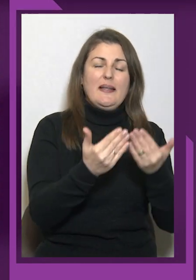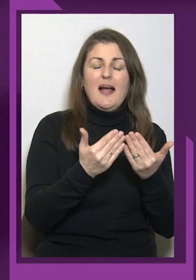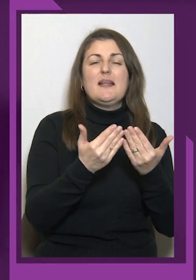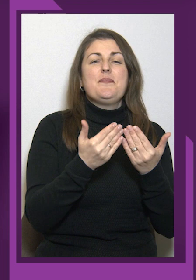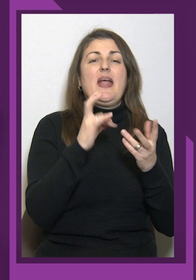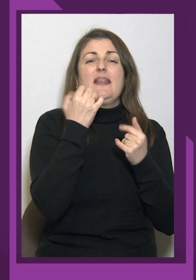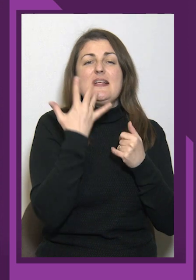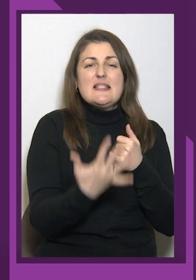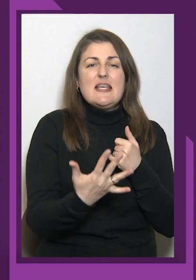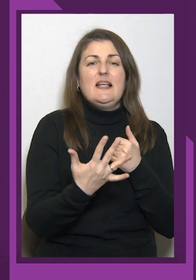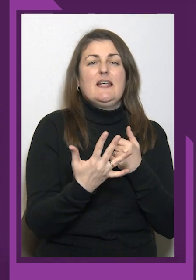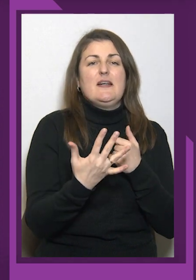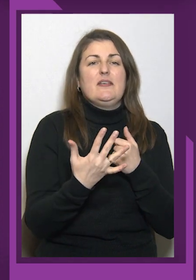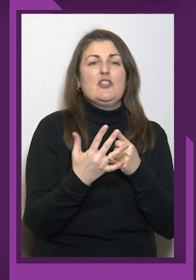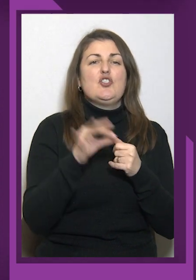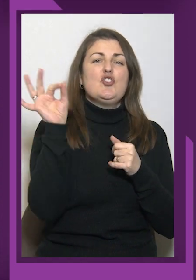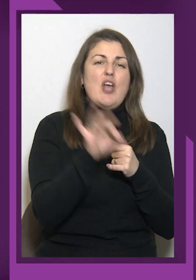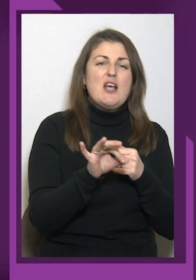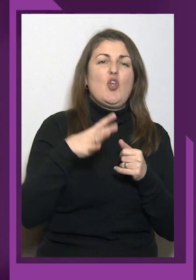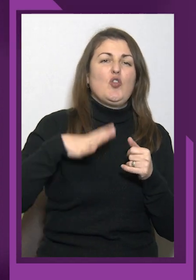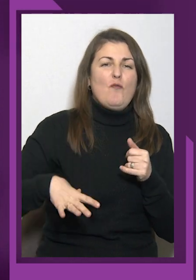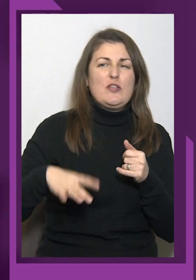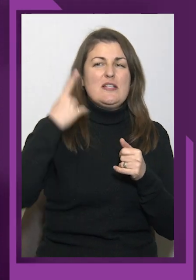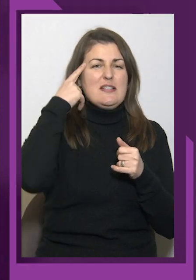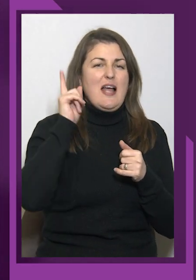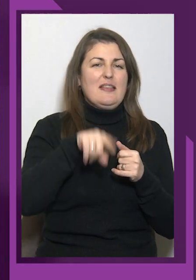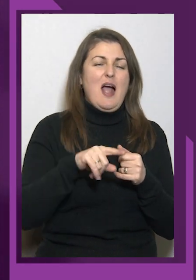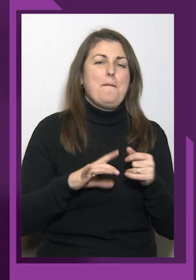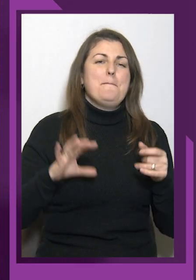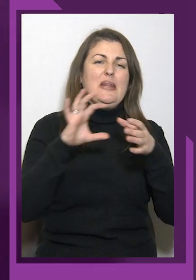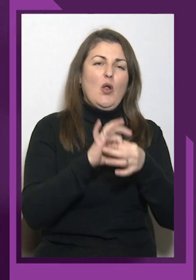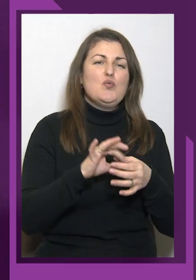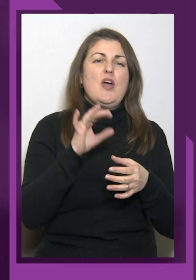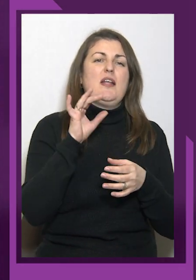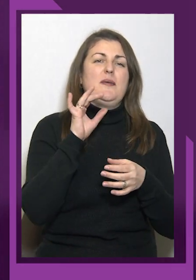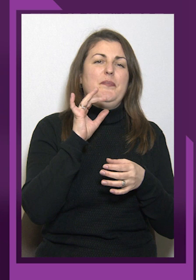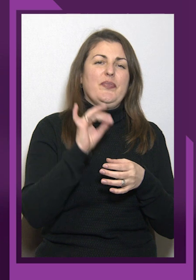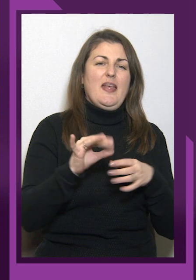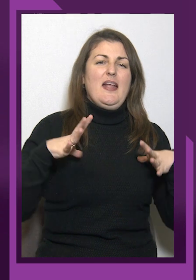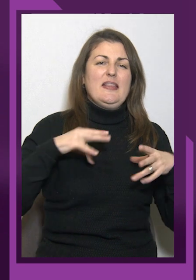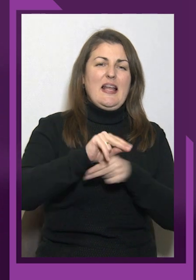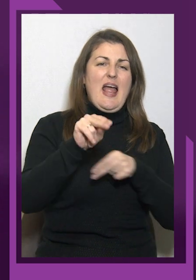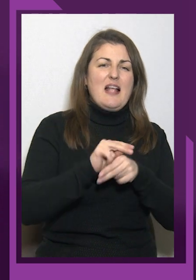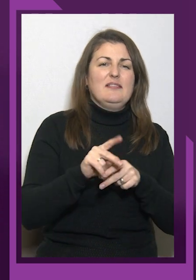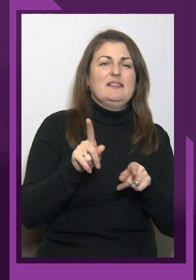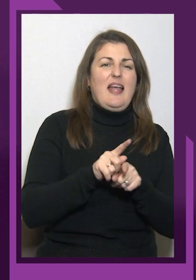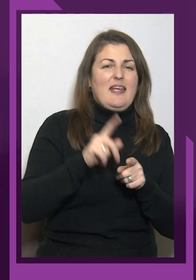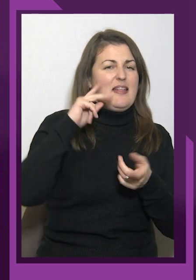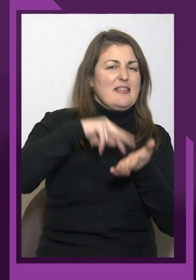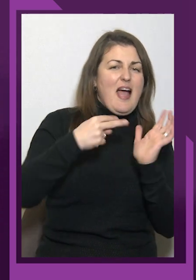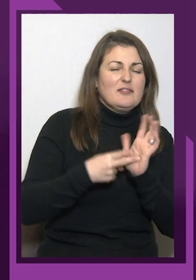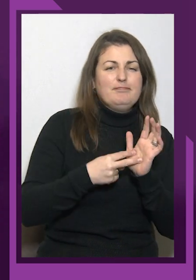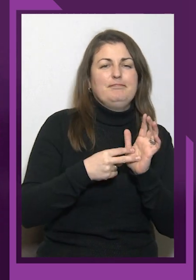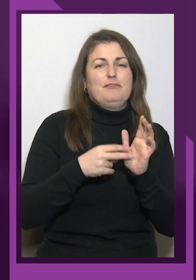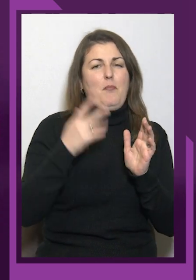знаєте, підключати і тренерський, тактичний геній, потенціал. Ми знаємо, що в пауерліфтингу дуже важливо так